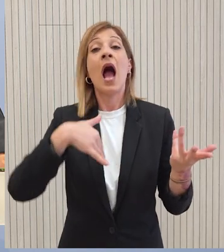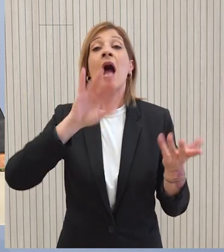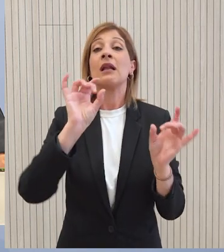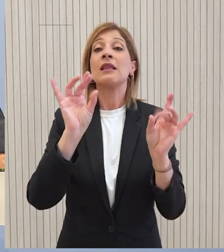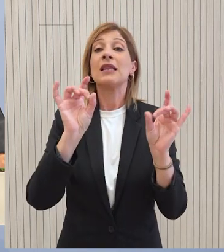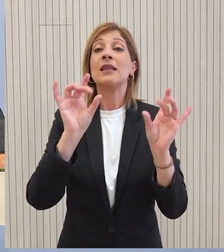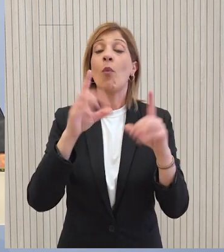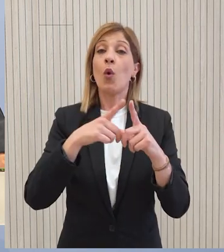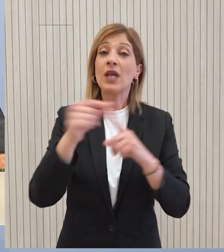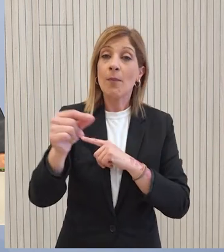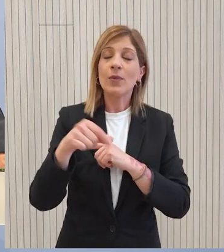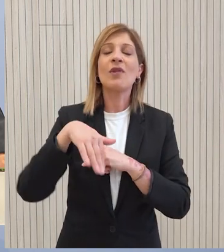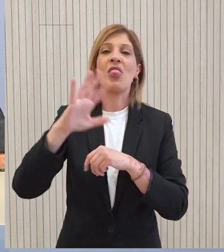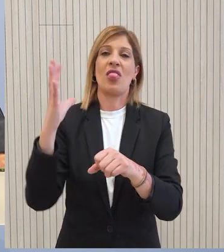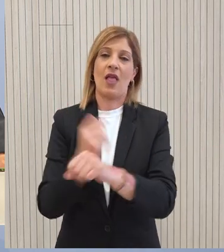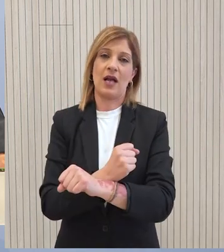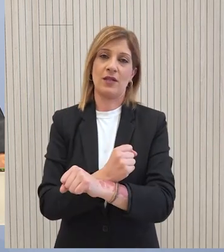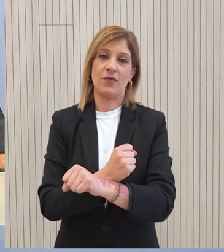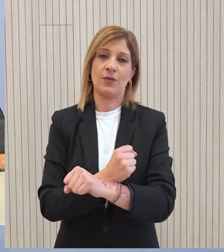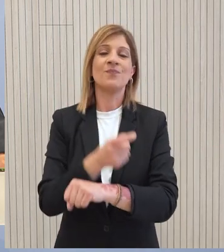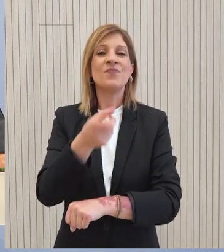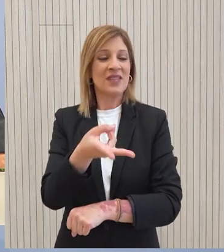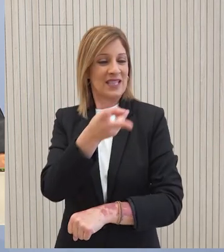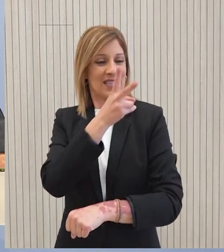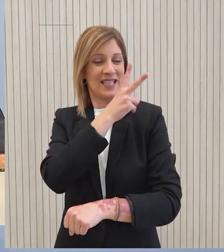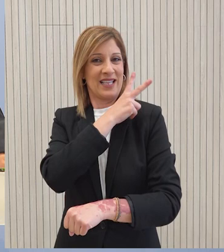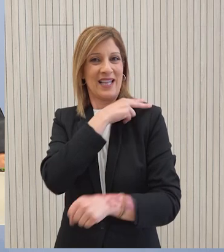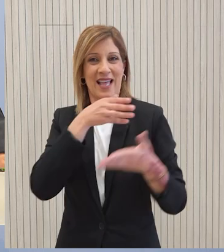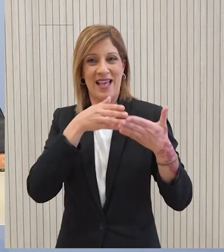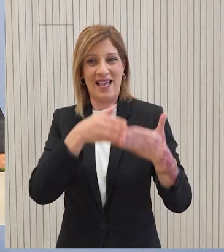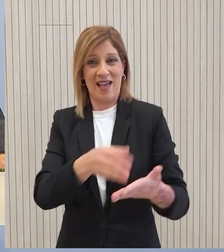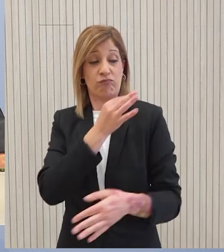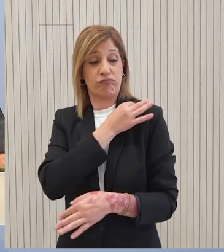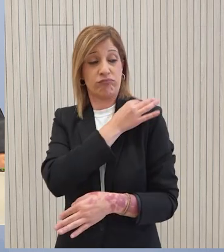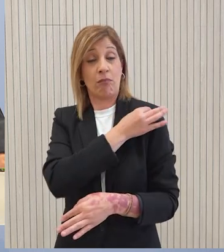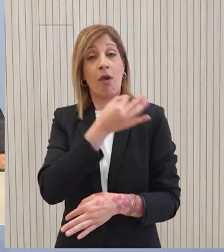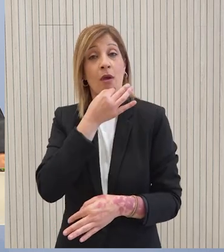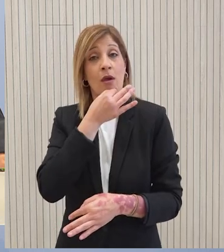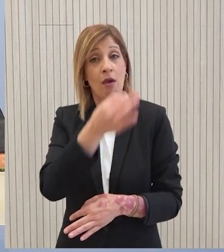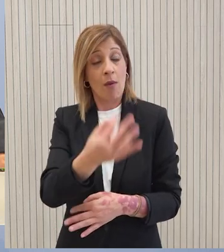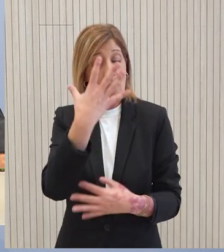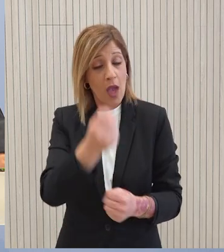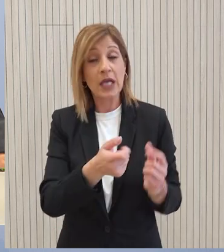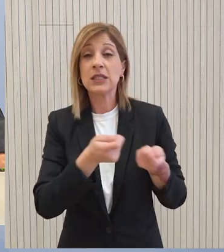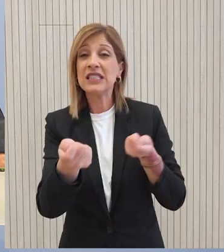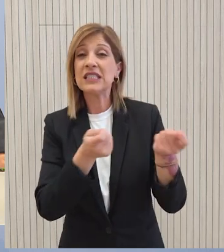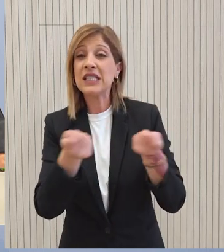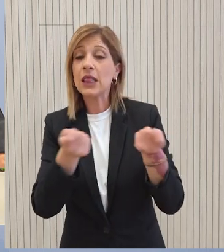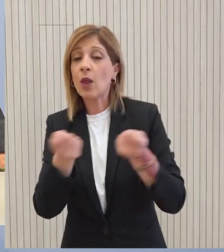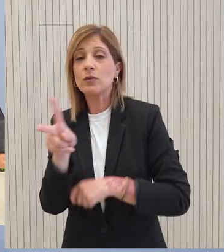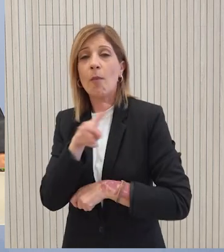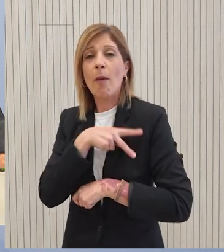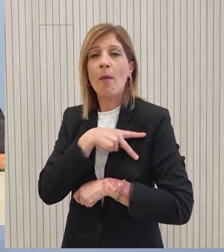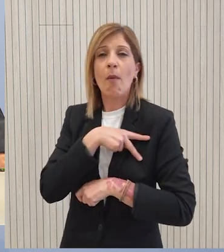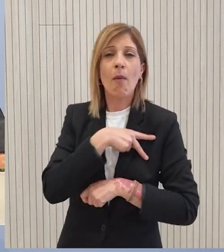τις προσπάθειες της Κυπριακής Δημοκρατίας. Ο Αντινάβαρχος πρόσθεσε ότι υπάρχει εξαιρετικός, οριζόντιος συντονισμός με